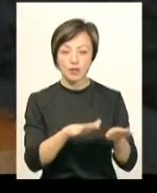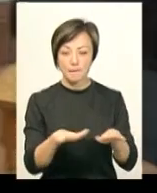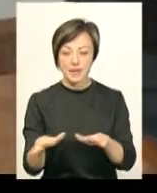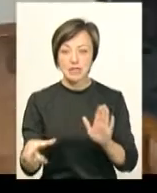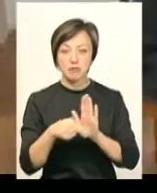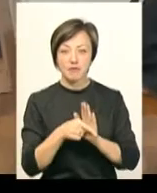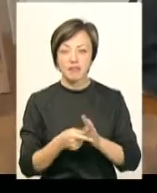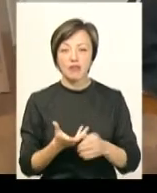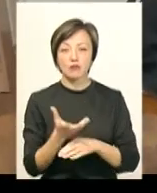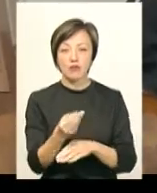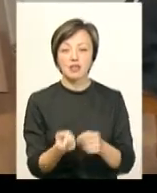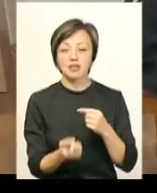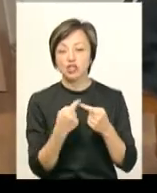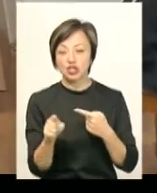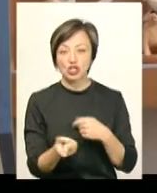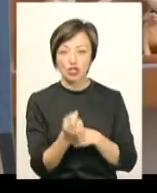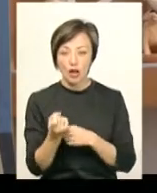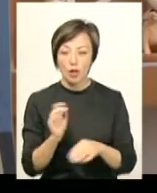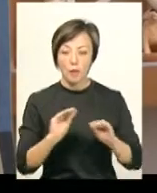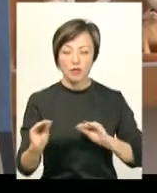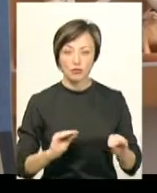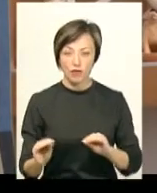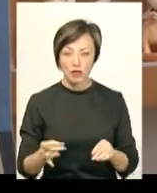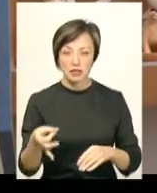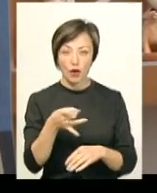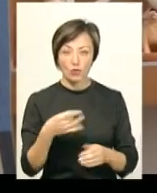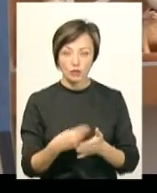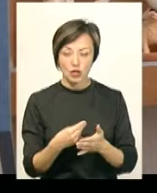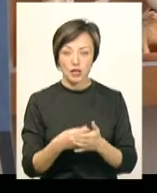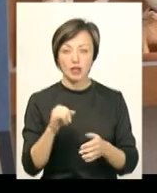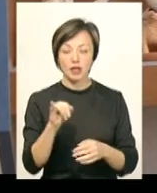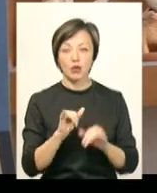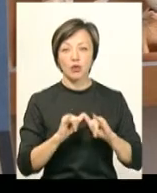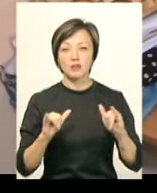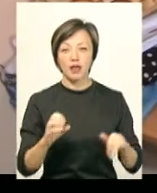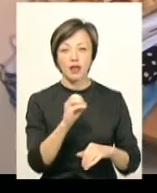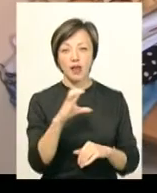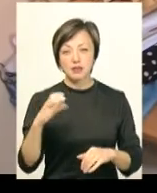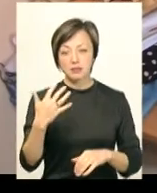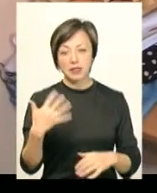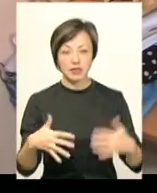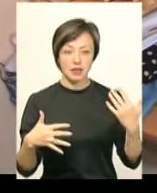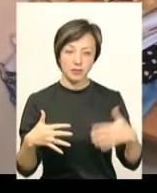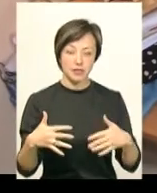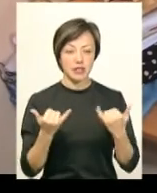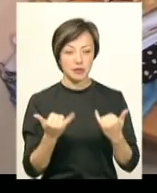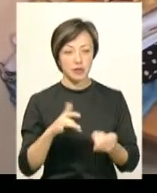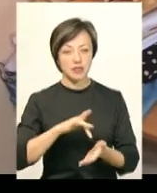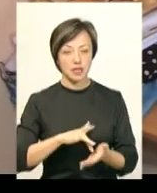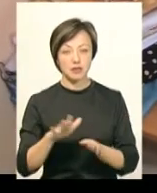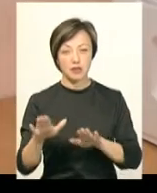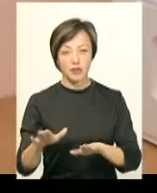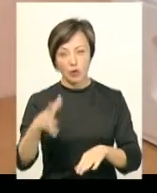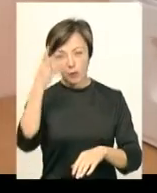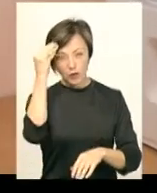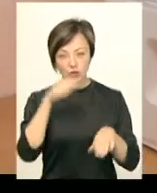співфінансування з інших джерел. Тож облаштували майстерні з районного бюджету та фонду розвитку ЄС 50 на 50. Тепер в центрі перебувають